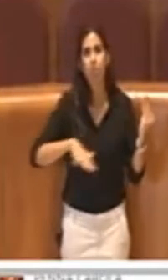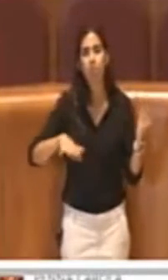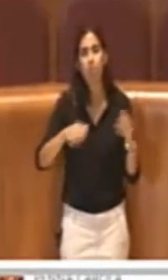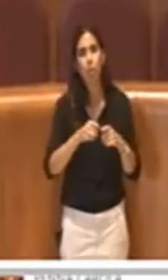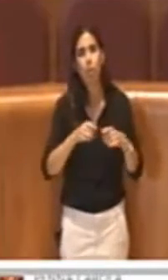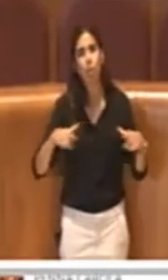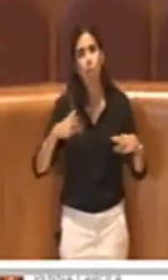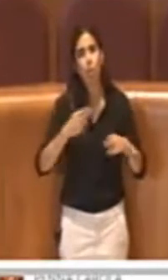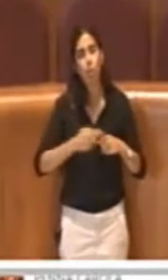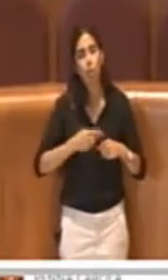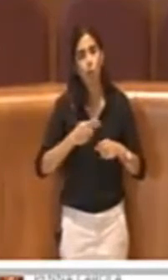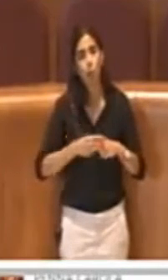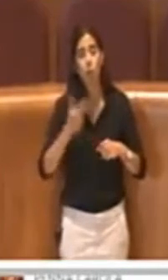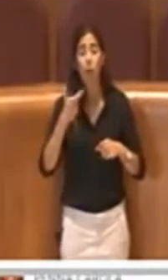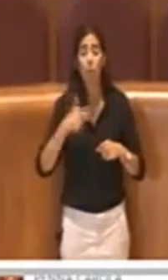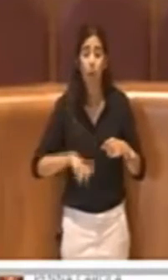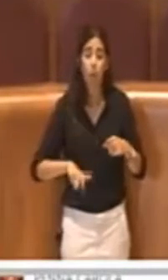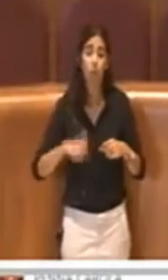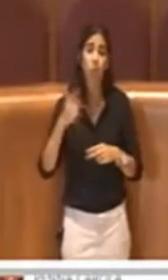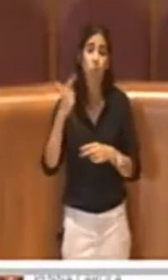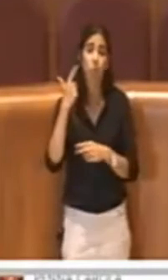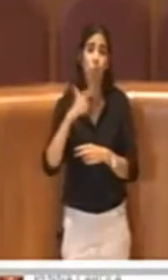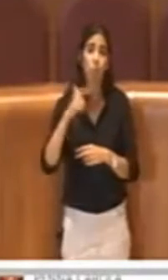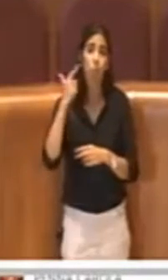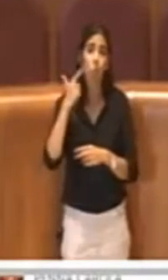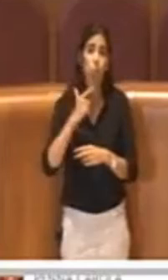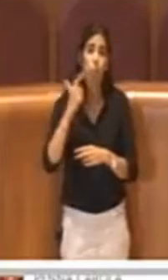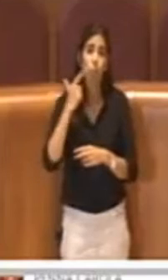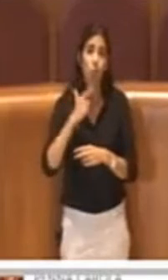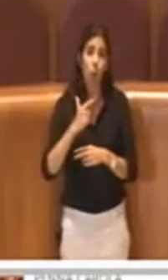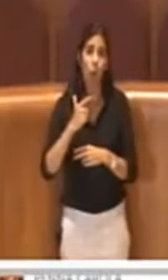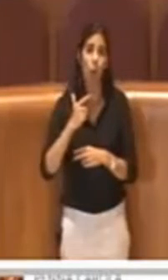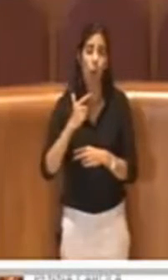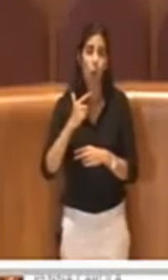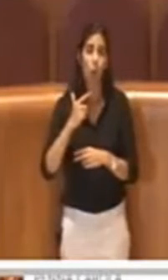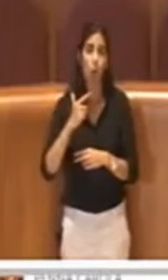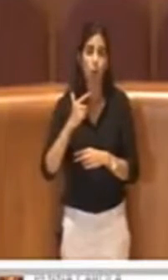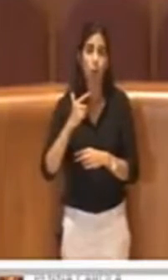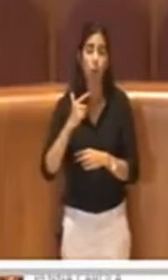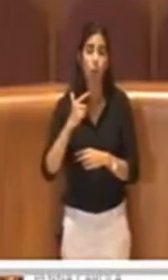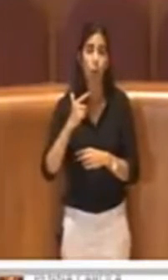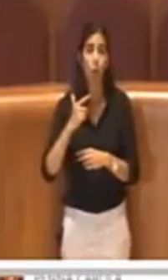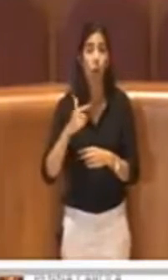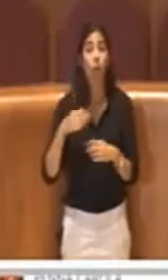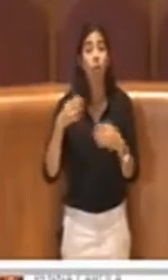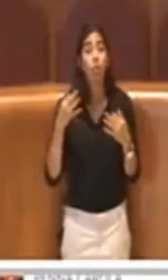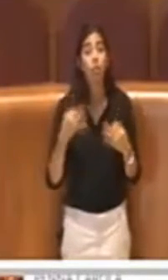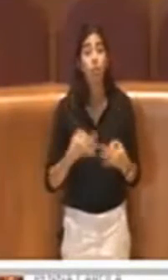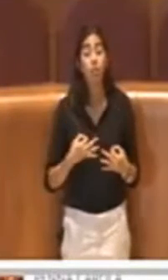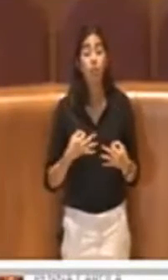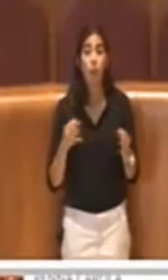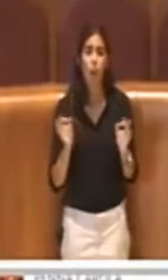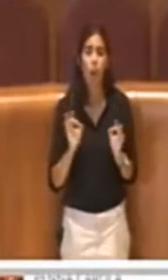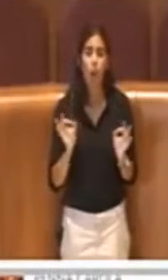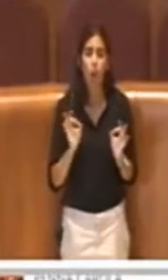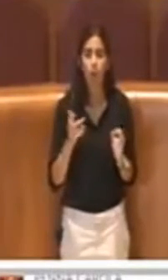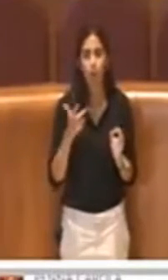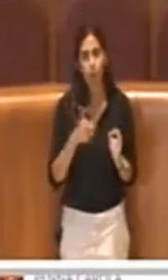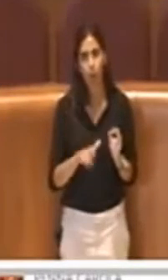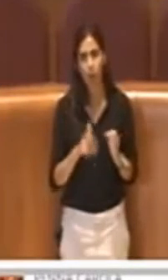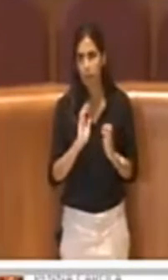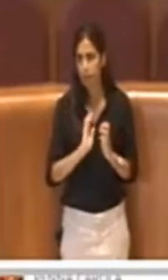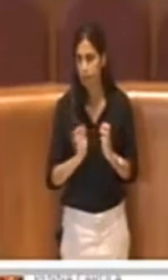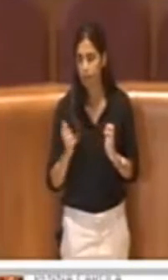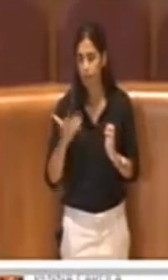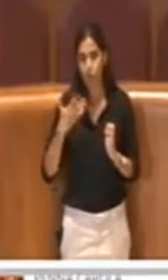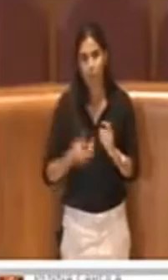purtroppo non si è ancora riusciti per alcune ragioni che sono emersi